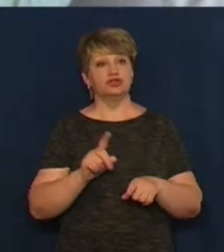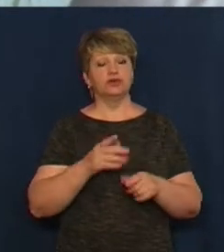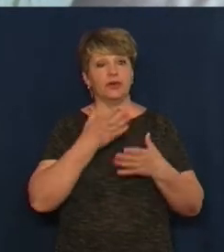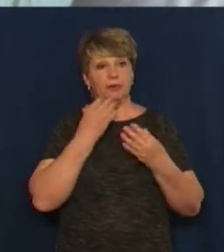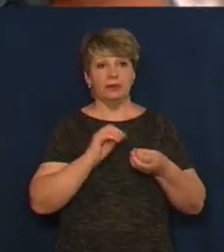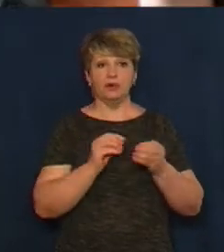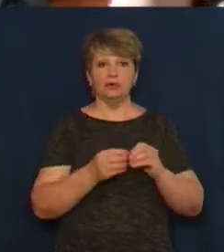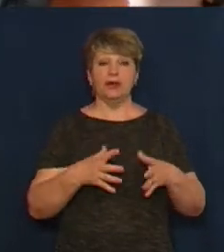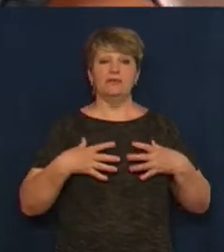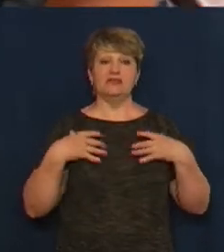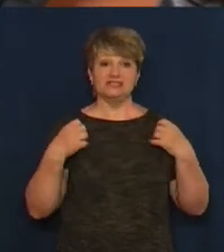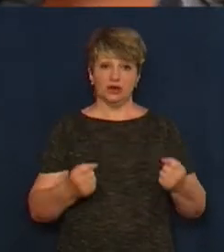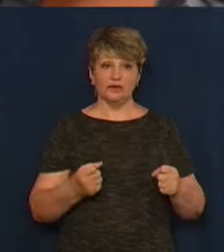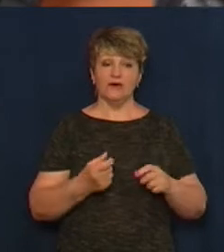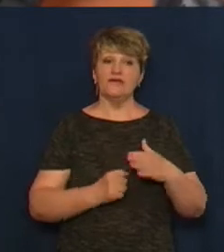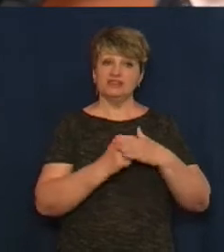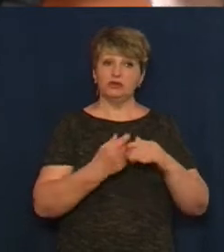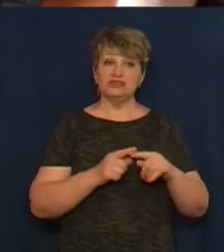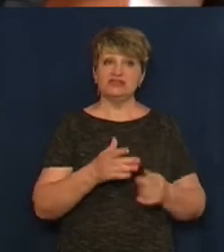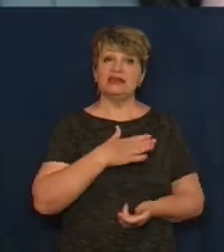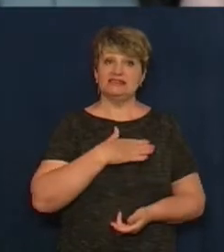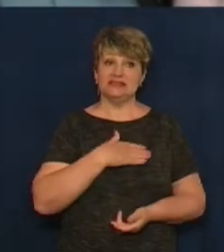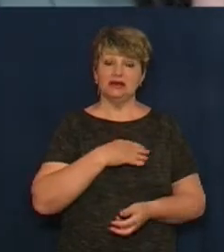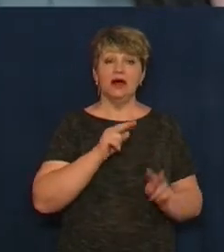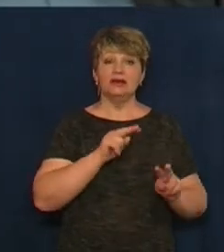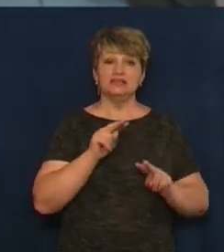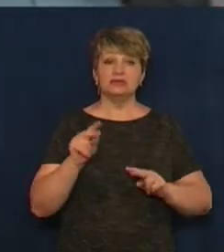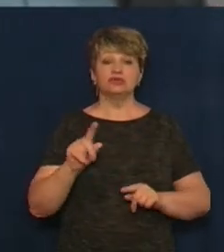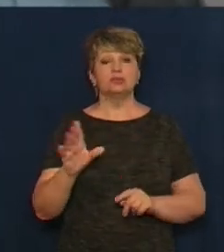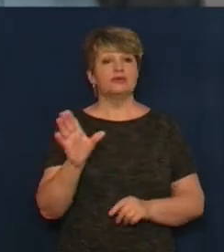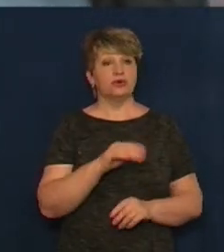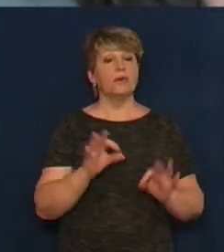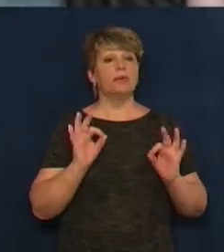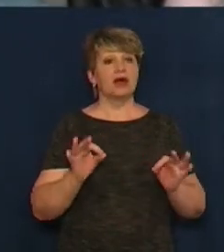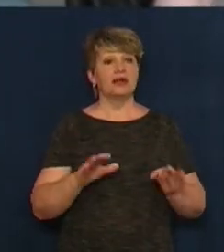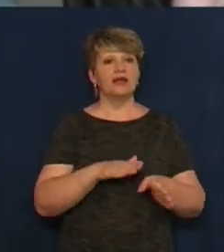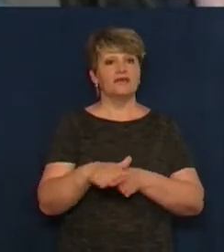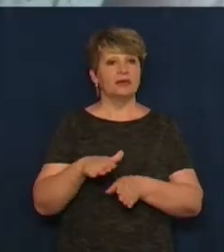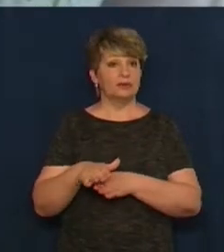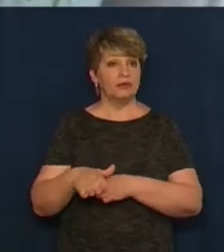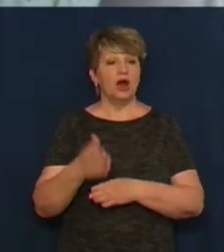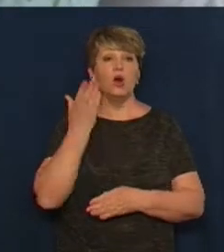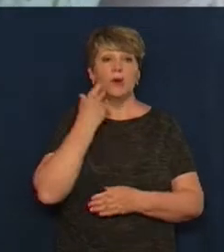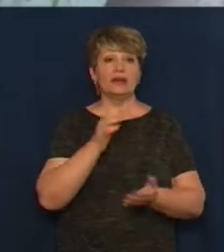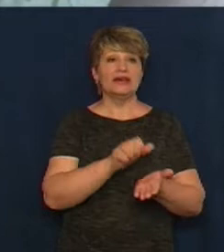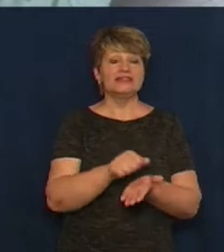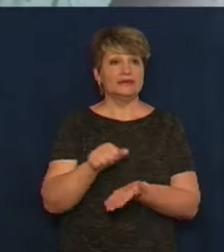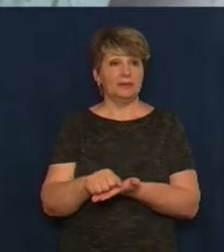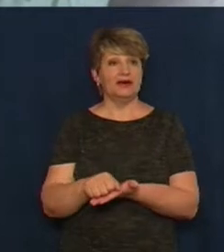серце. Слідкую, щоб вони правильно все робили. Коли займаються